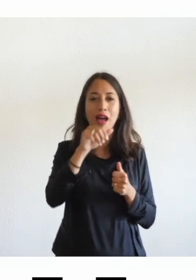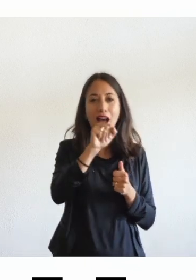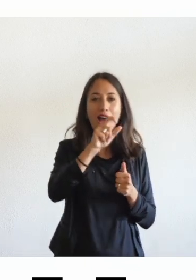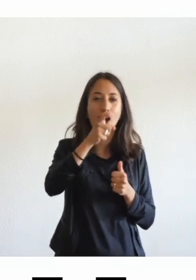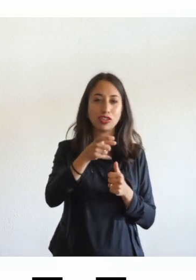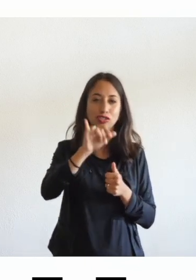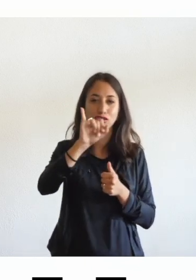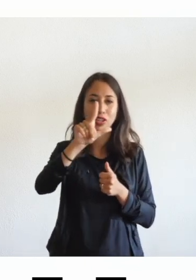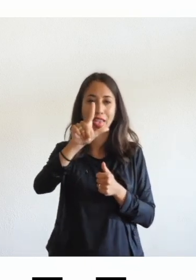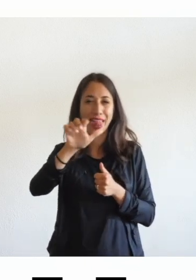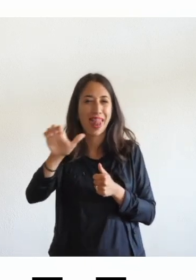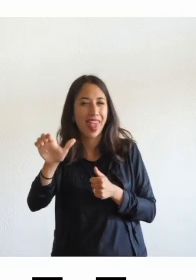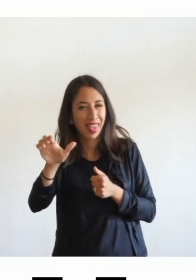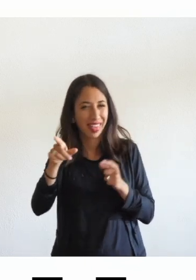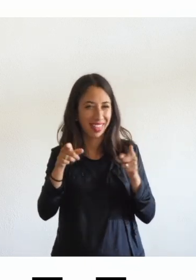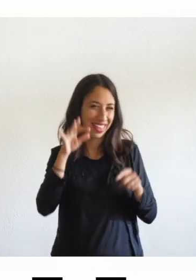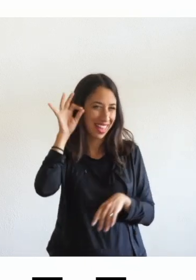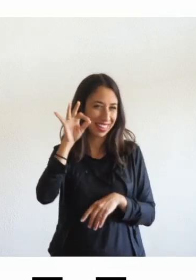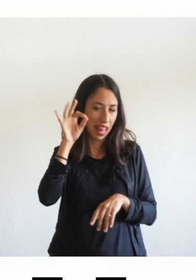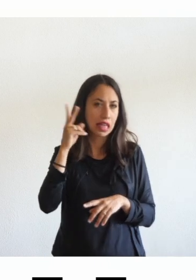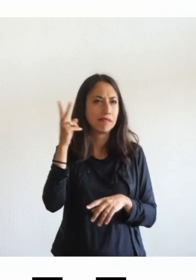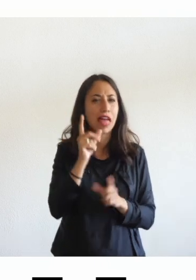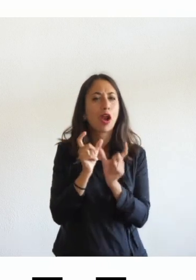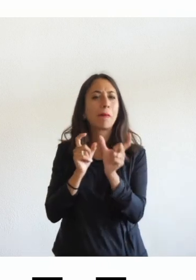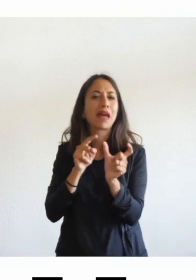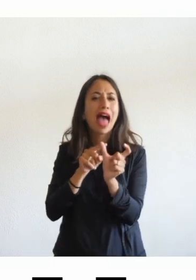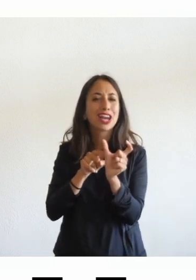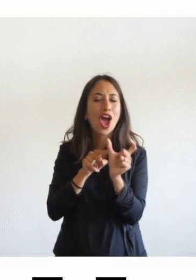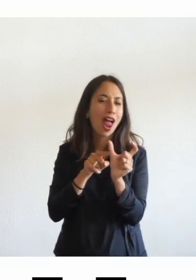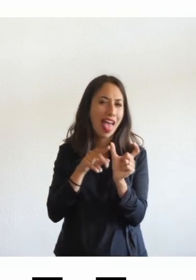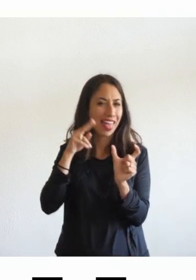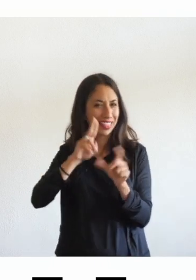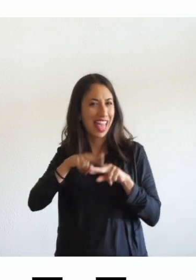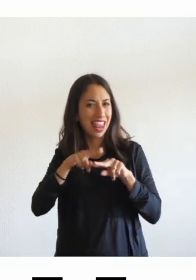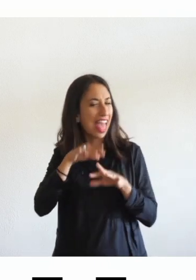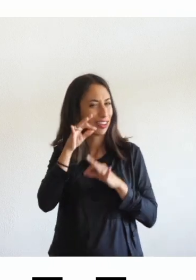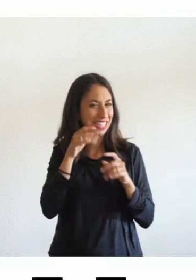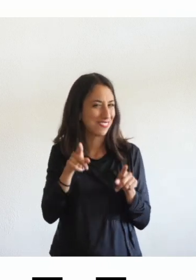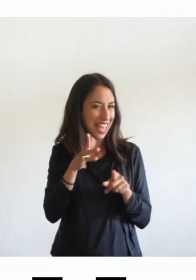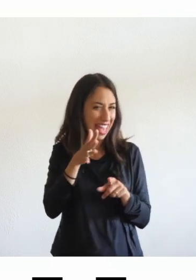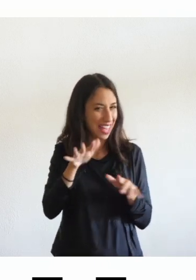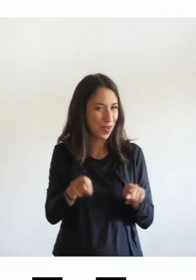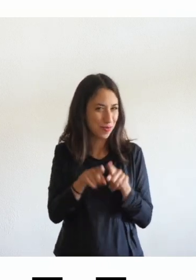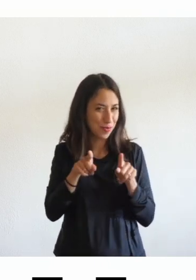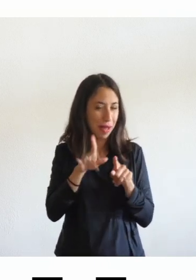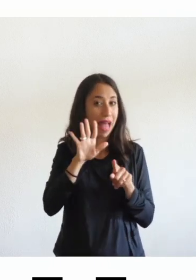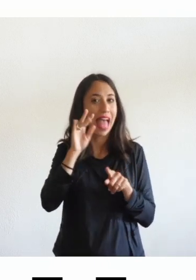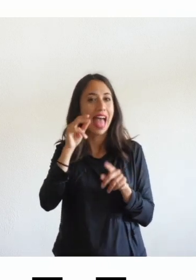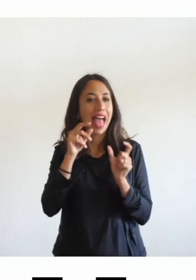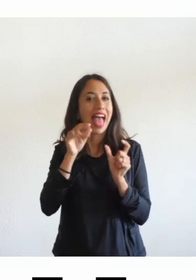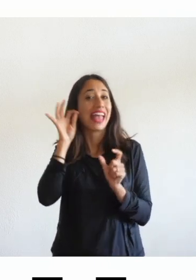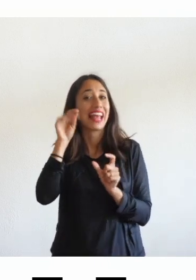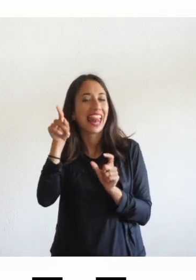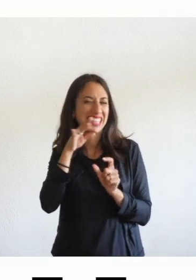al diciamo al significato italiano della parola anche se non è vero perché il concetto agile vuol dire tutta un'altra cosa ma